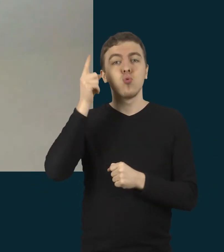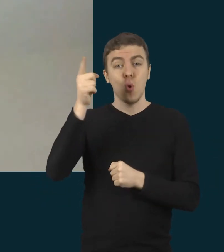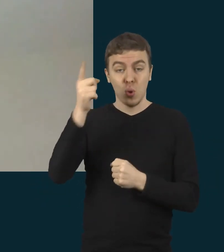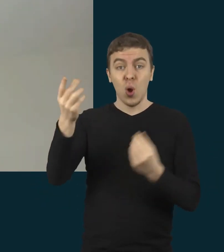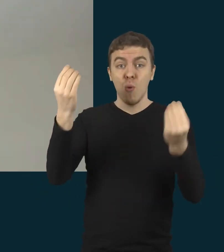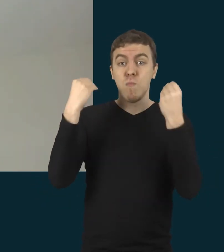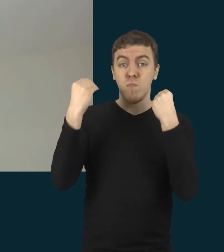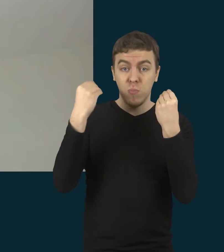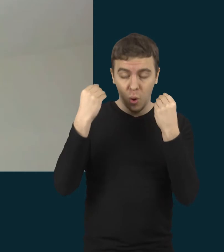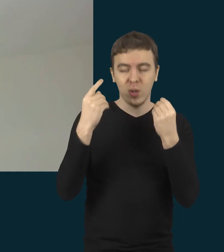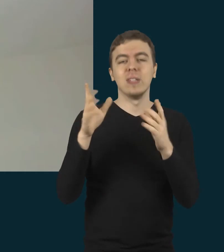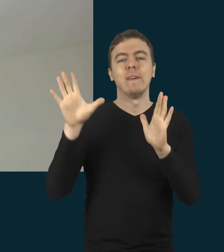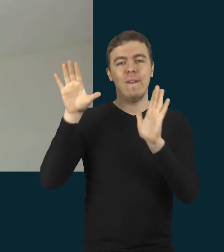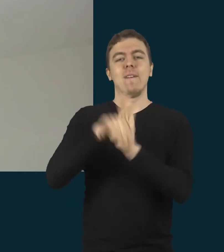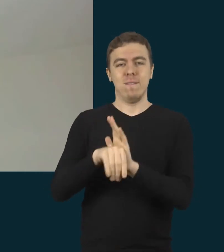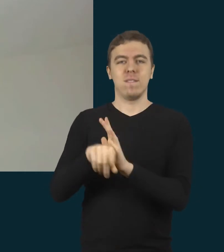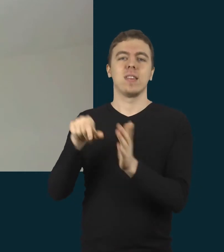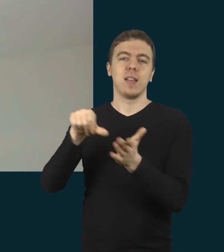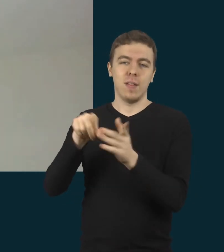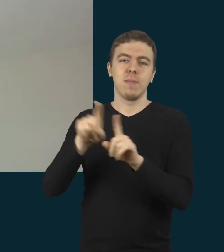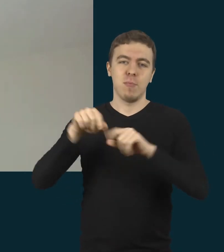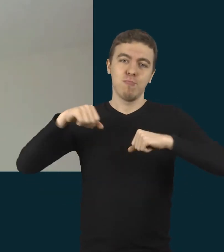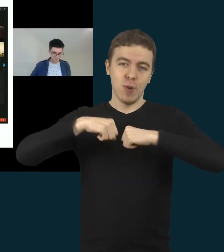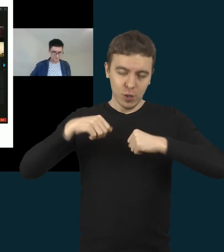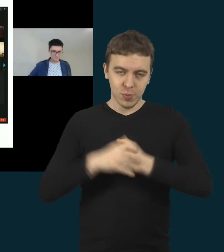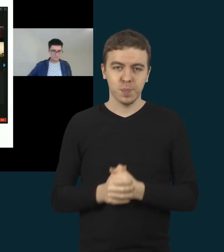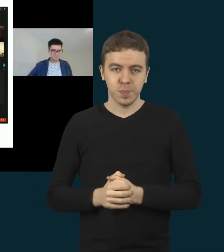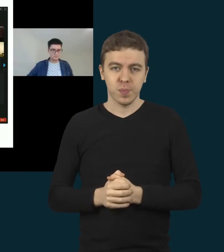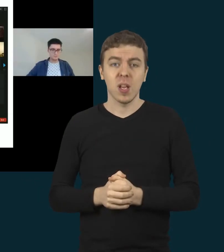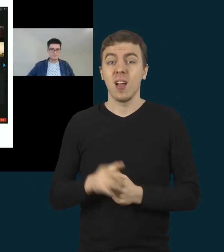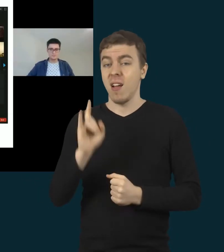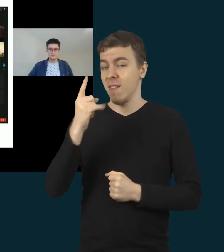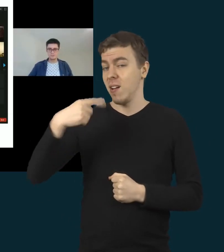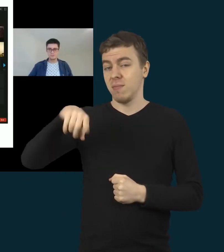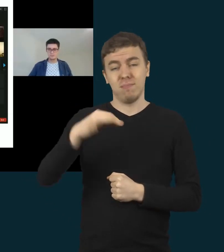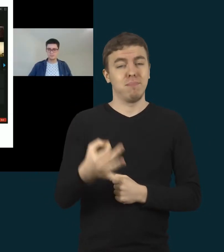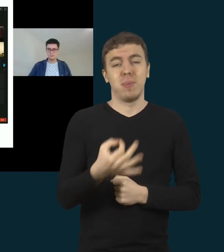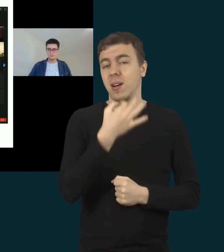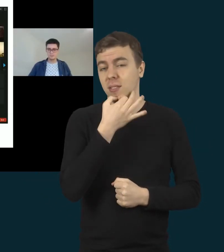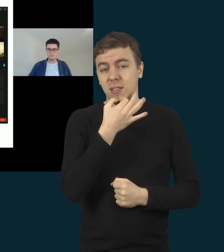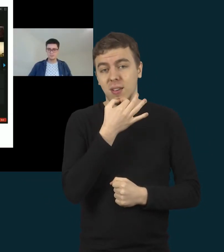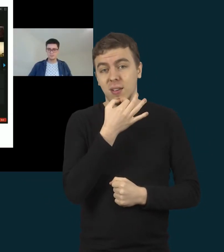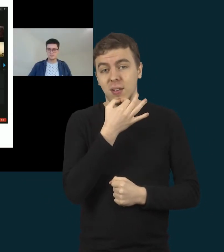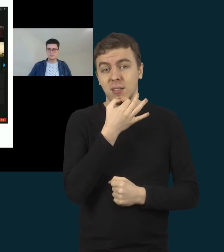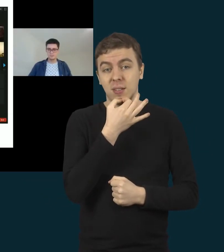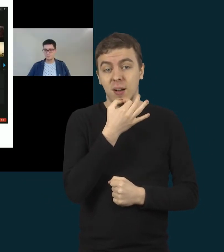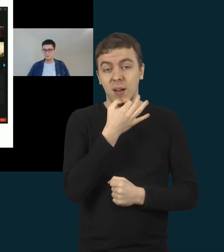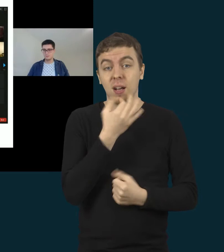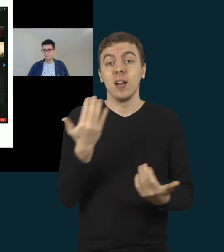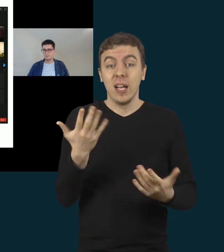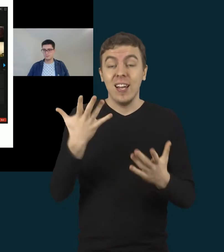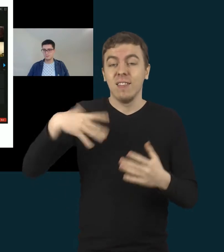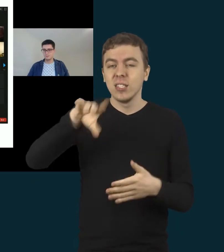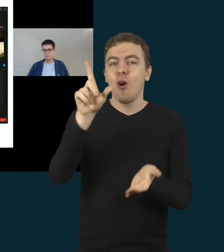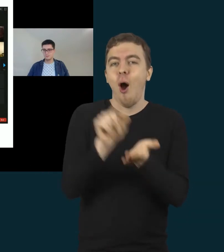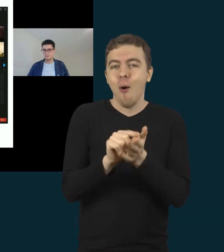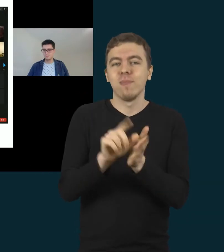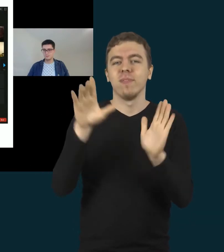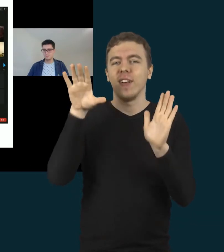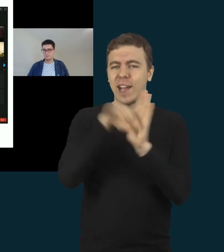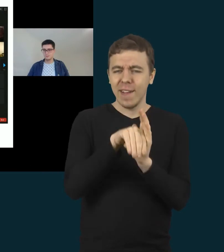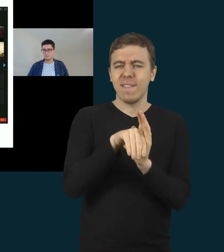modelio komponentas. Tai labai veikam patiko, todėl, kad tiesiog visi turėjo įsitraukti